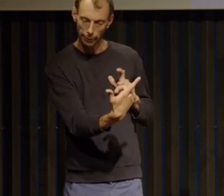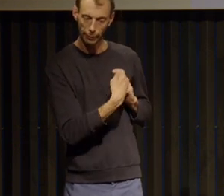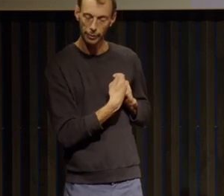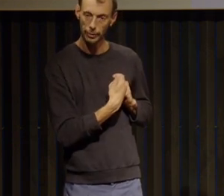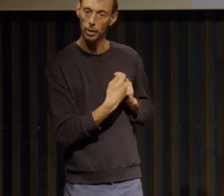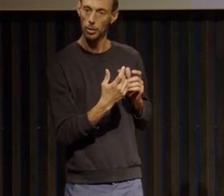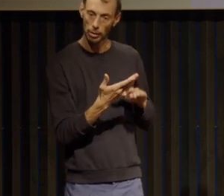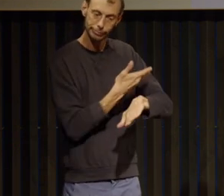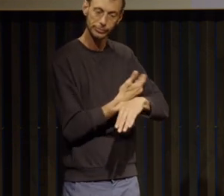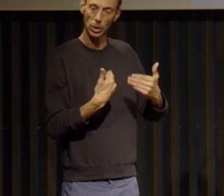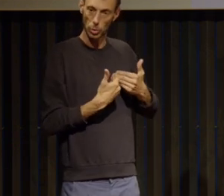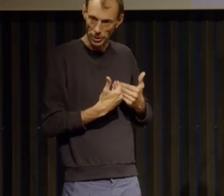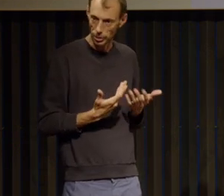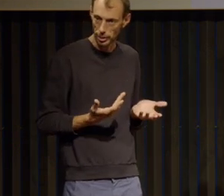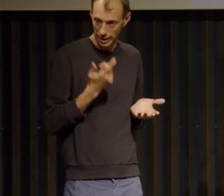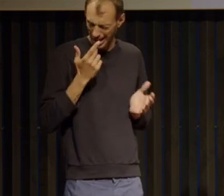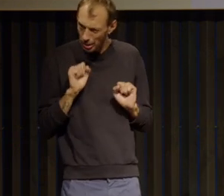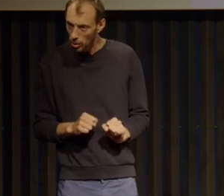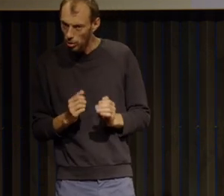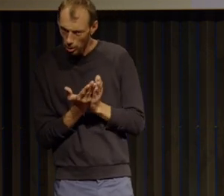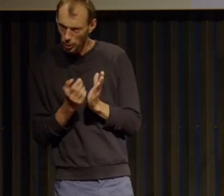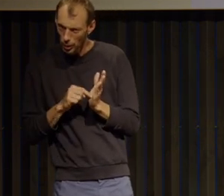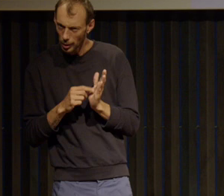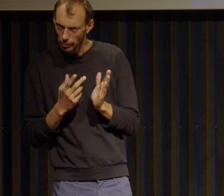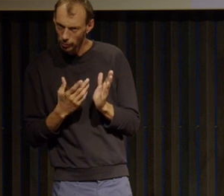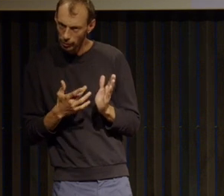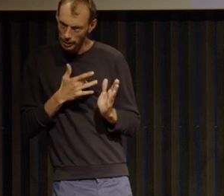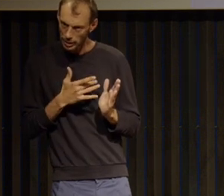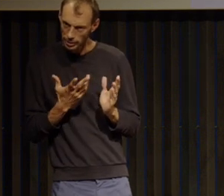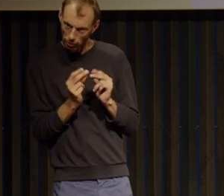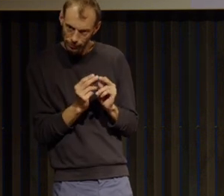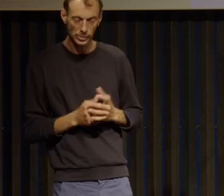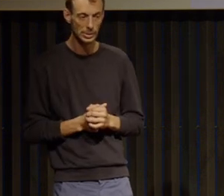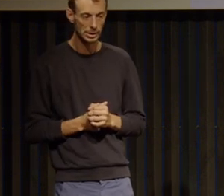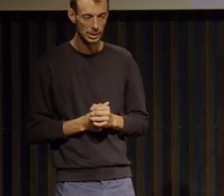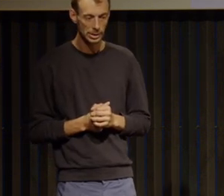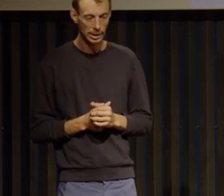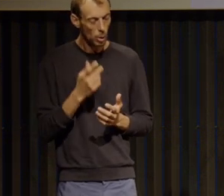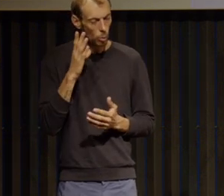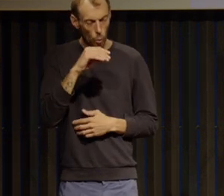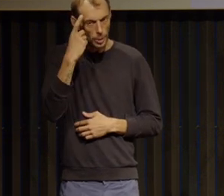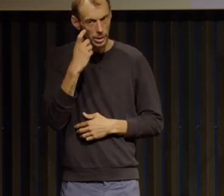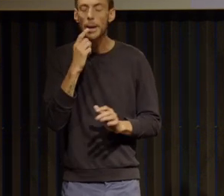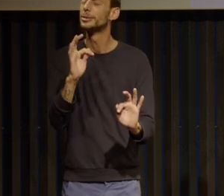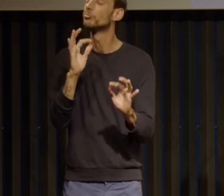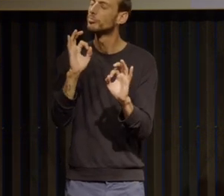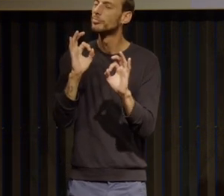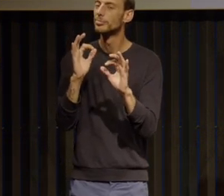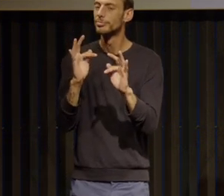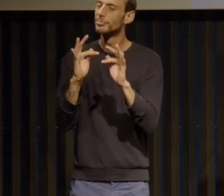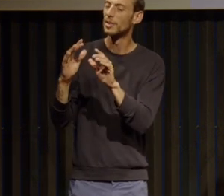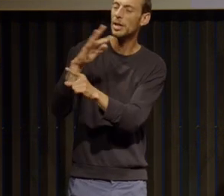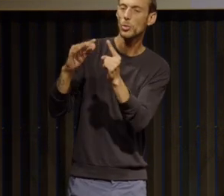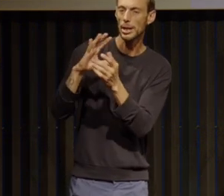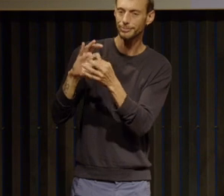là-dedans et j'avais oublié le début de la question mais je crois que c'était sur comment est-ce que j'ai vécu l'aspect social pour moi ça a été très très